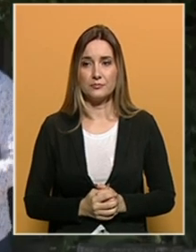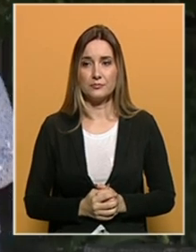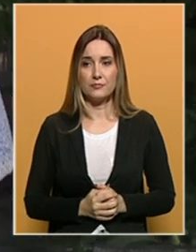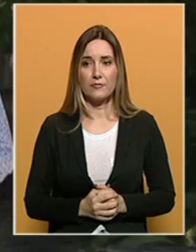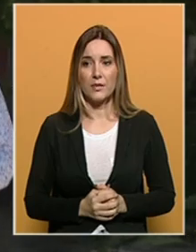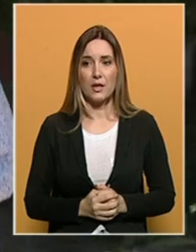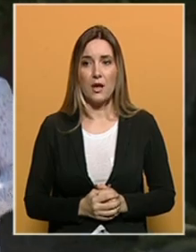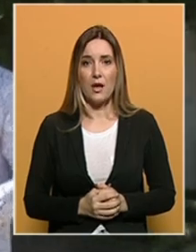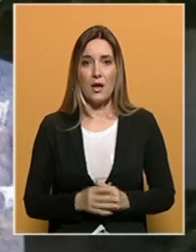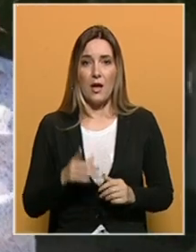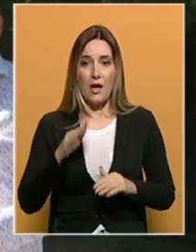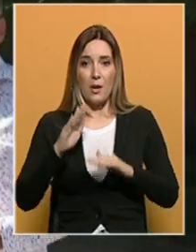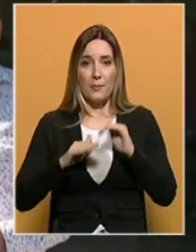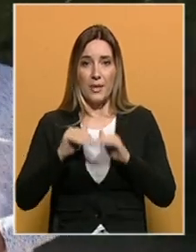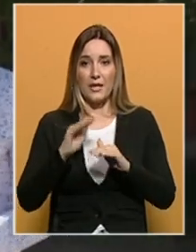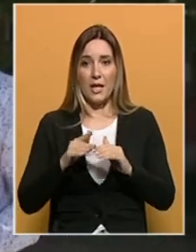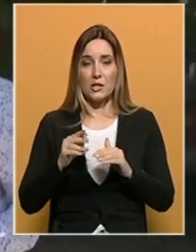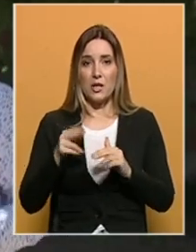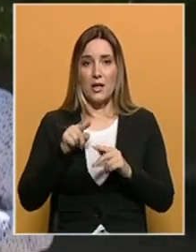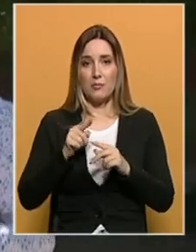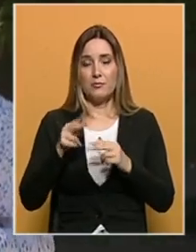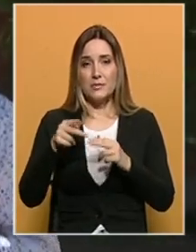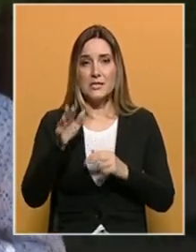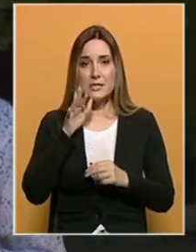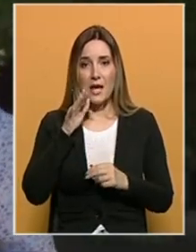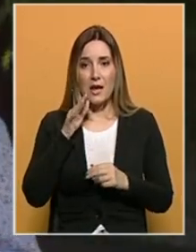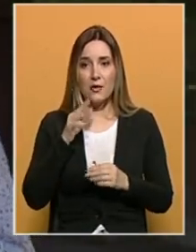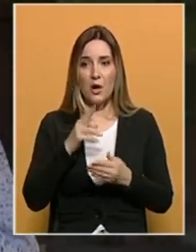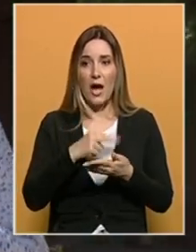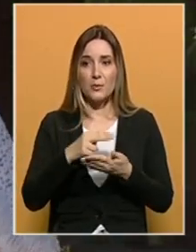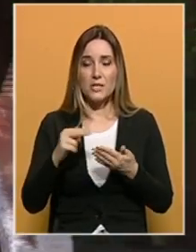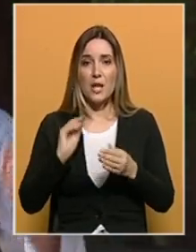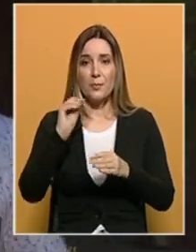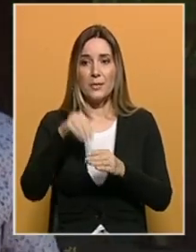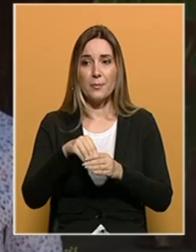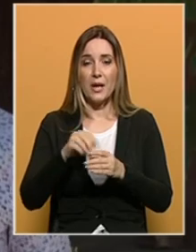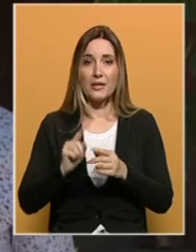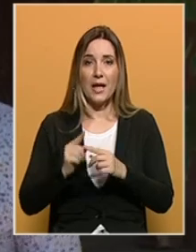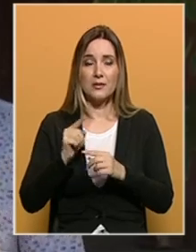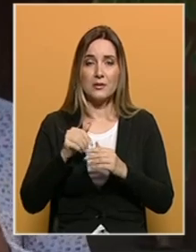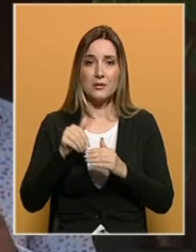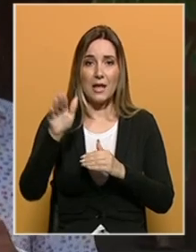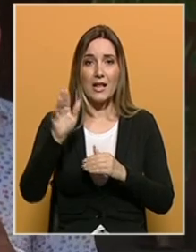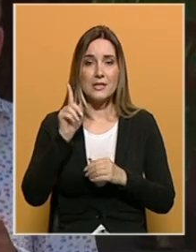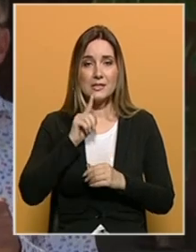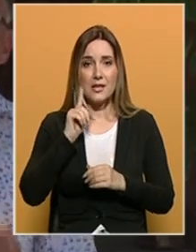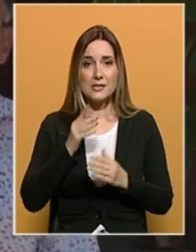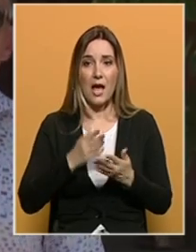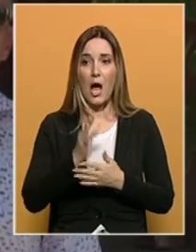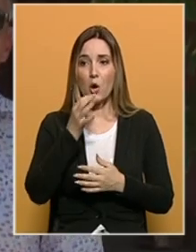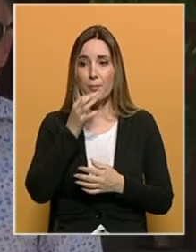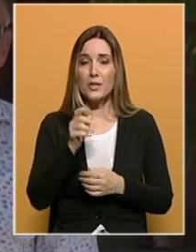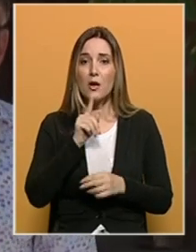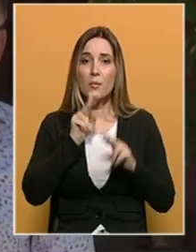Praktično gotovo predgrađe nedalekog Sarajeva, a administrativno pripada mnogo daljoj Zenici. Ako zaista pitate kome